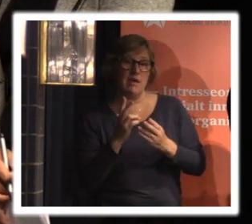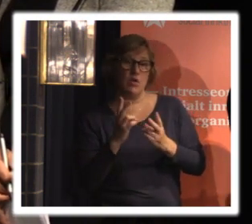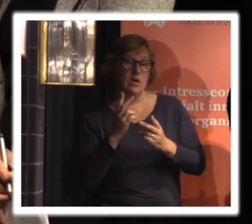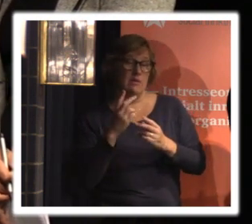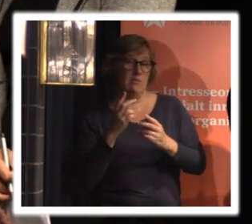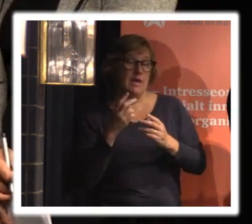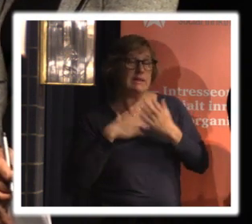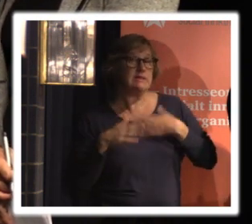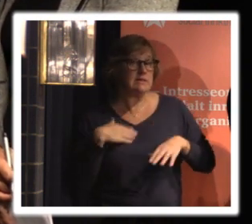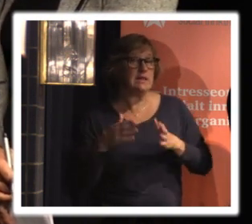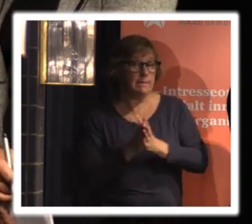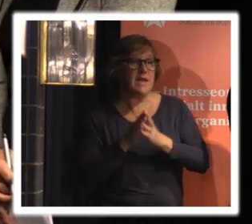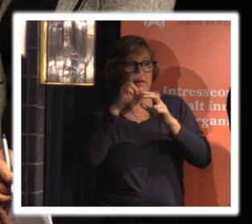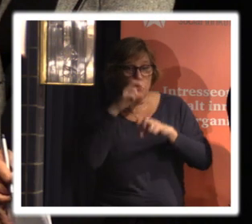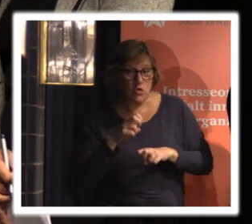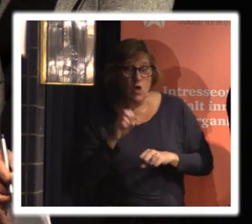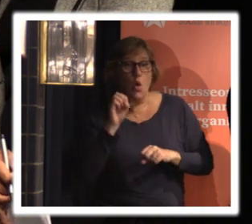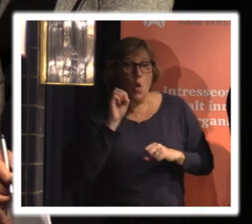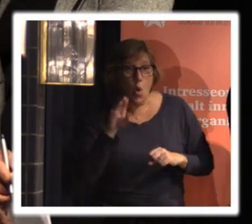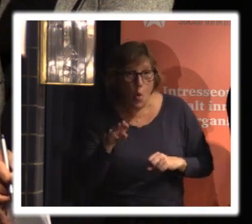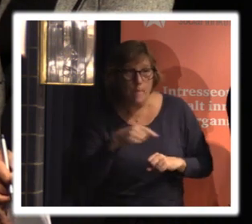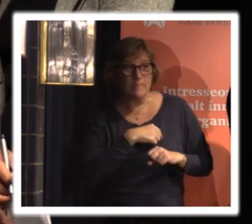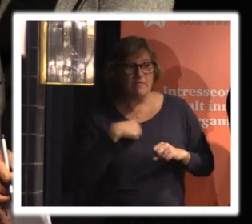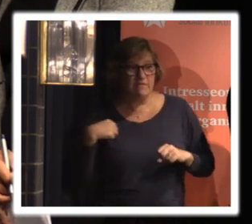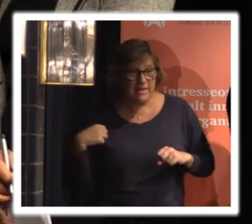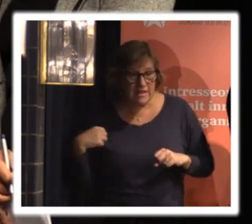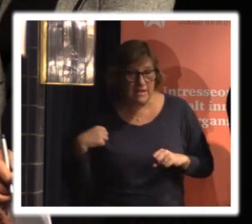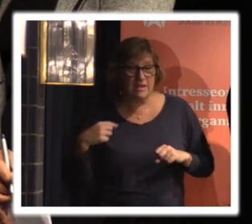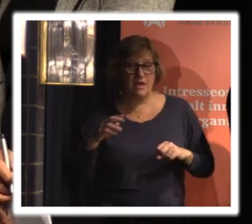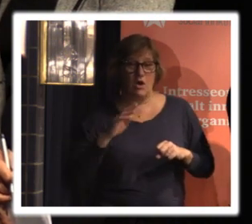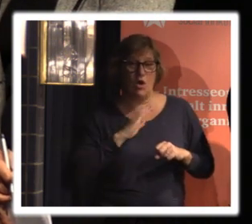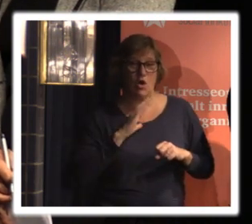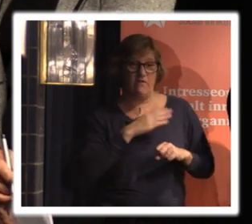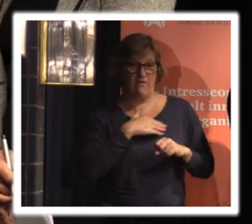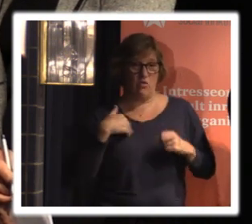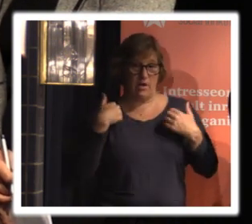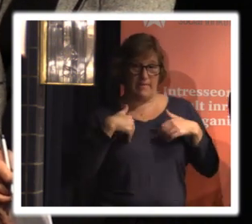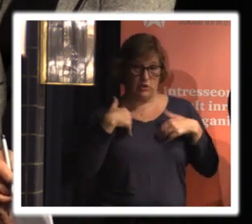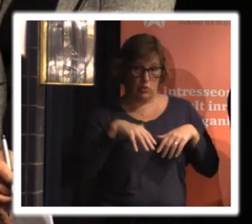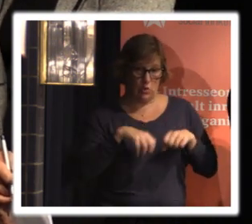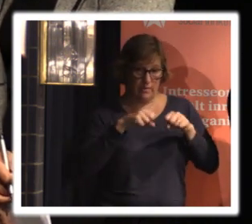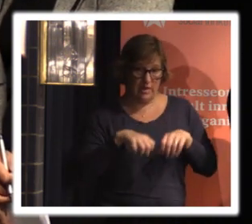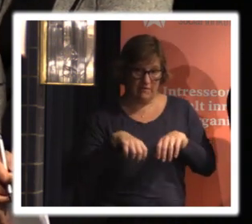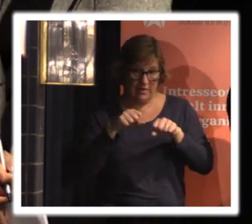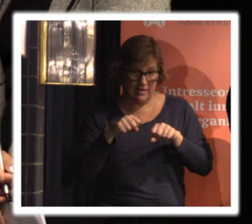forskningen är om vi baserar våra stora delar av våra personuppgifter på avtalet medlemskap